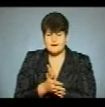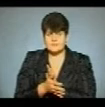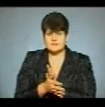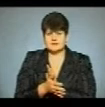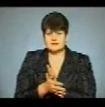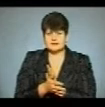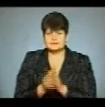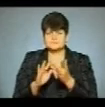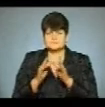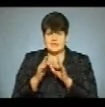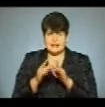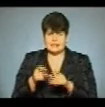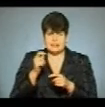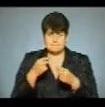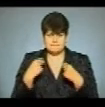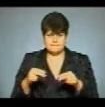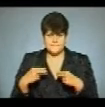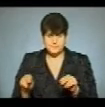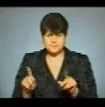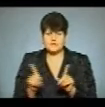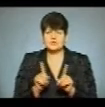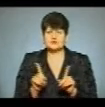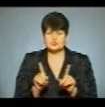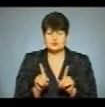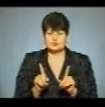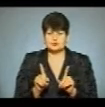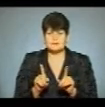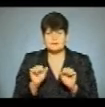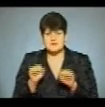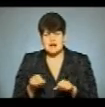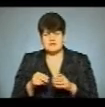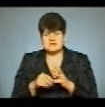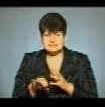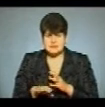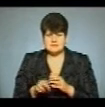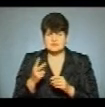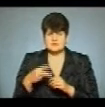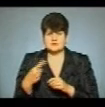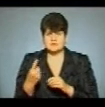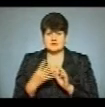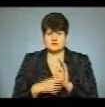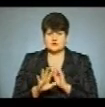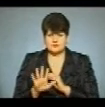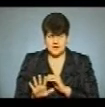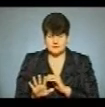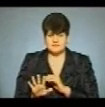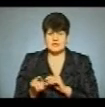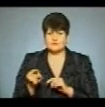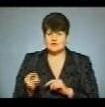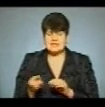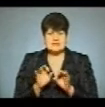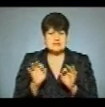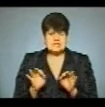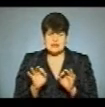аукціонів щодо і прав на землю, і самих земельних ділянок 2195. Вони ніяк